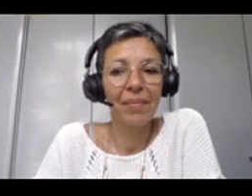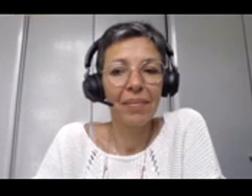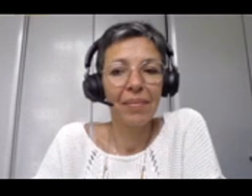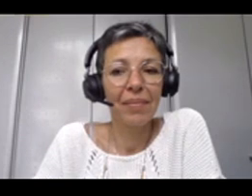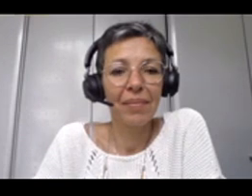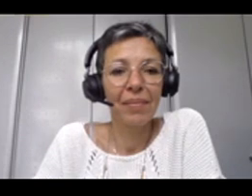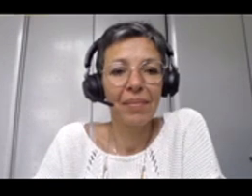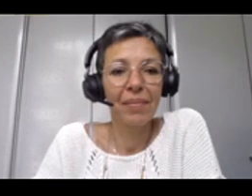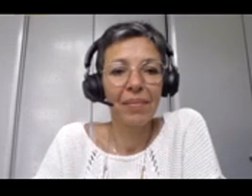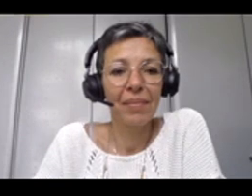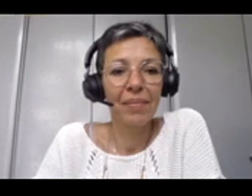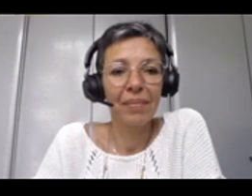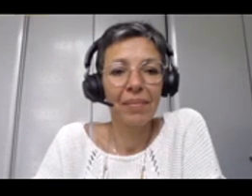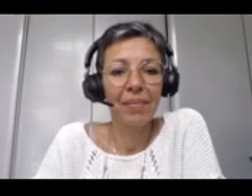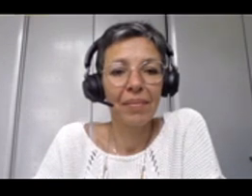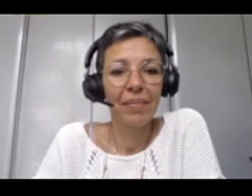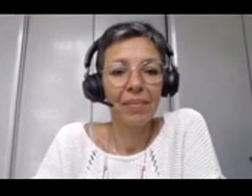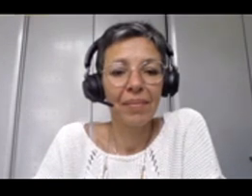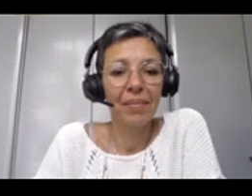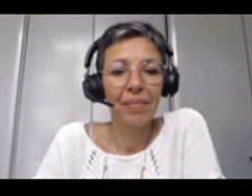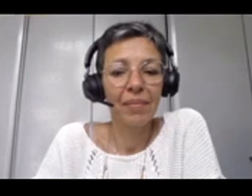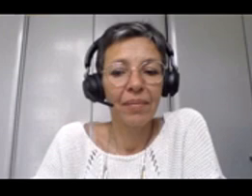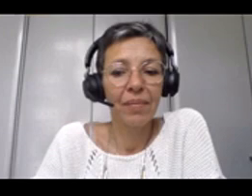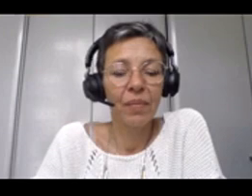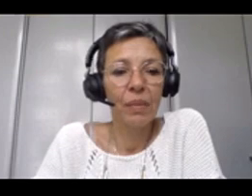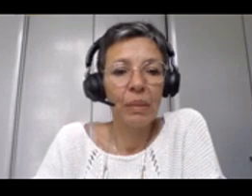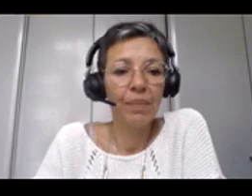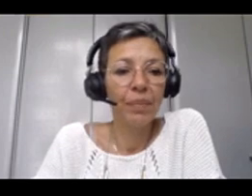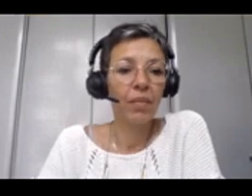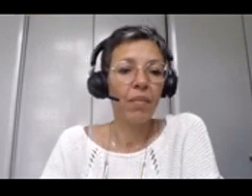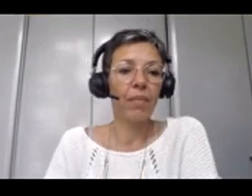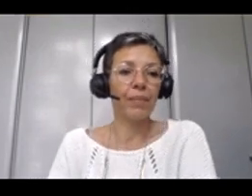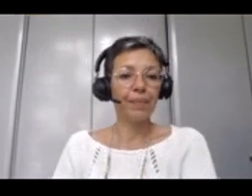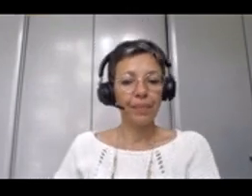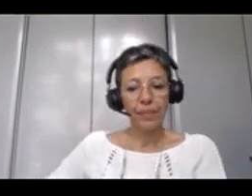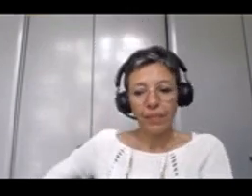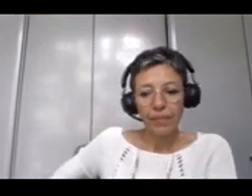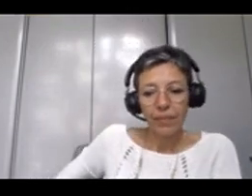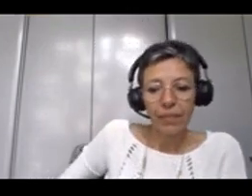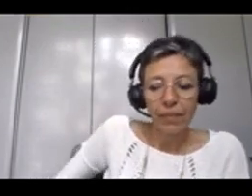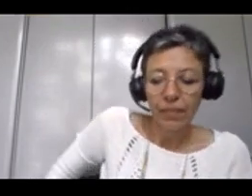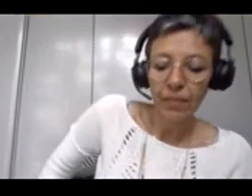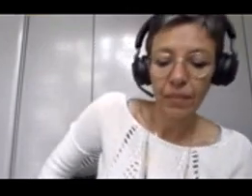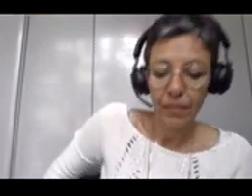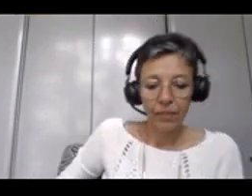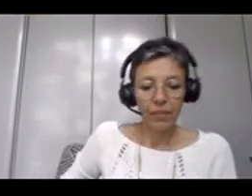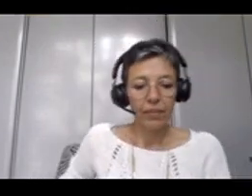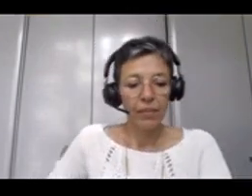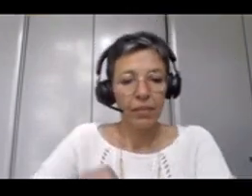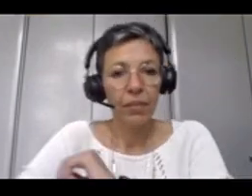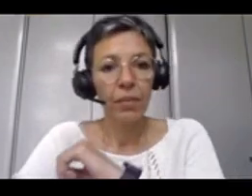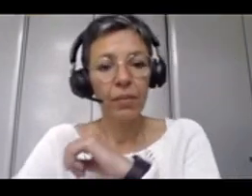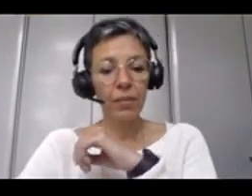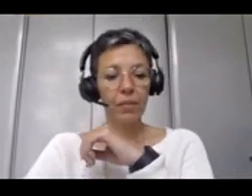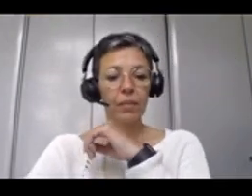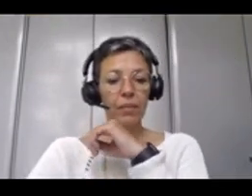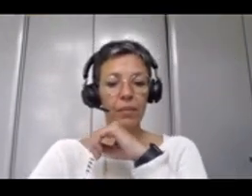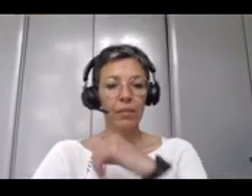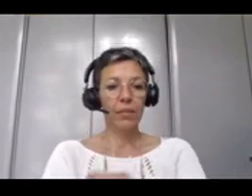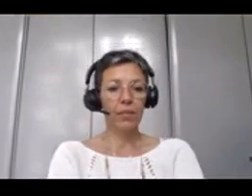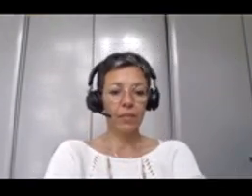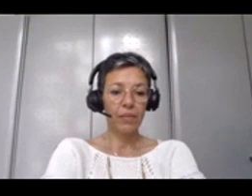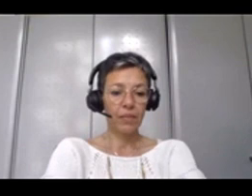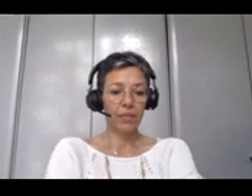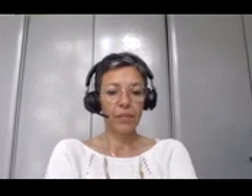etc. Donc, cette norme, on l'a dit Ombrella parce qu'elle porte la méthode générale, le processus et elle encoque un certain nombre de